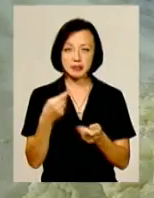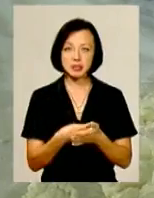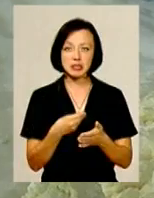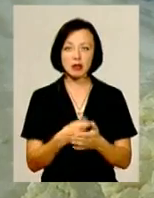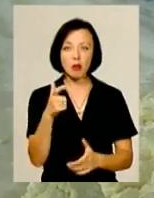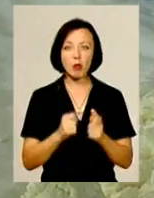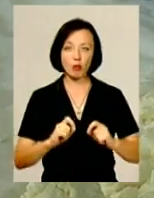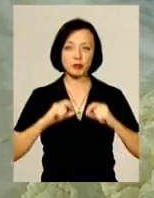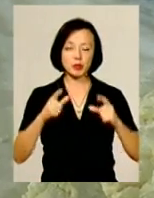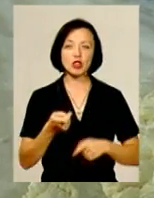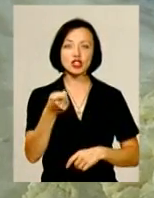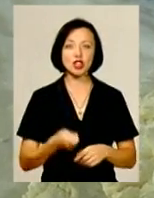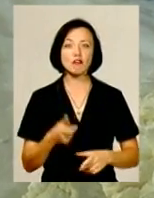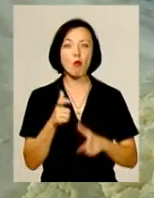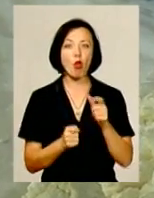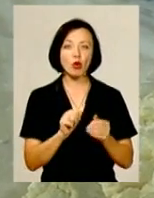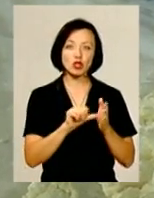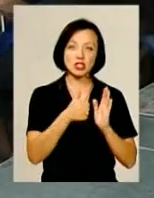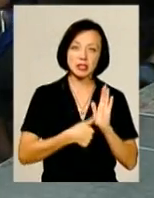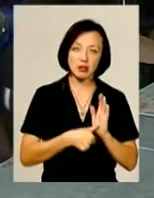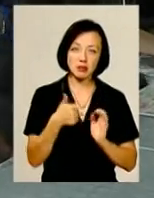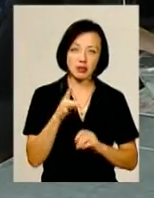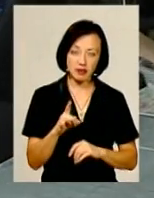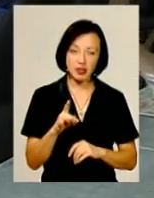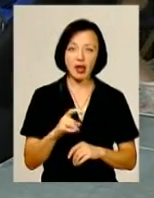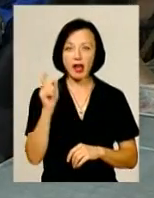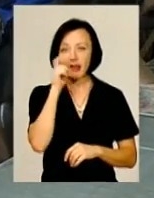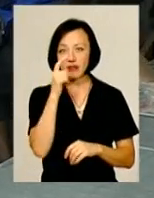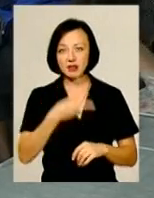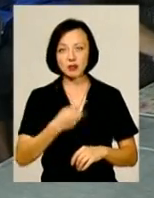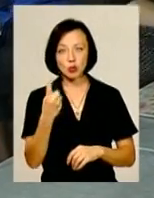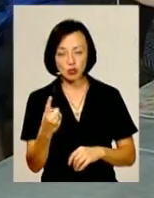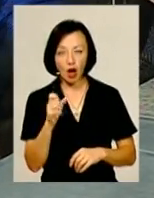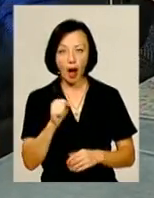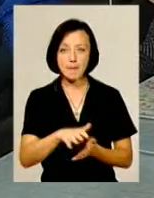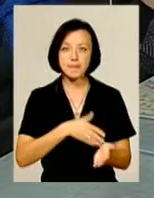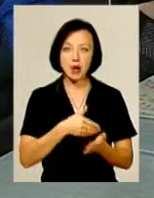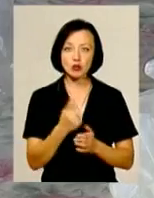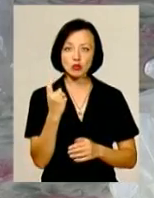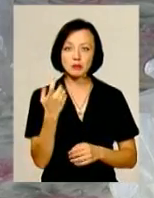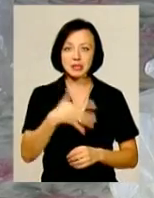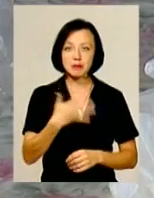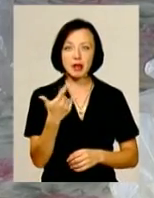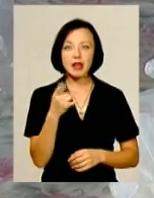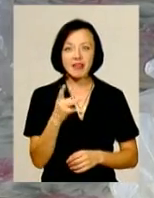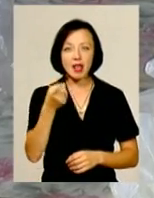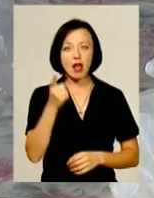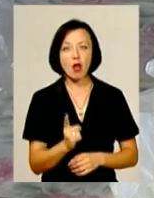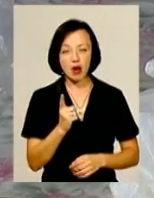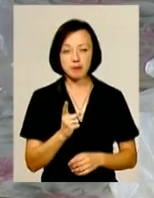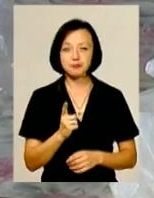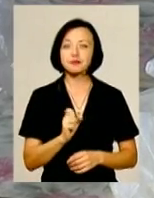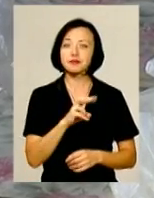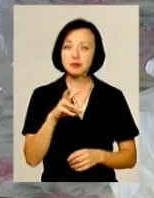підскочать. Найдешевше молоко коштуватиме від 16 гривень, кефір – від 21, а масло – 155 гривень за кілограм.